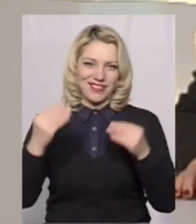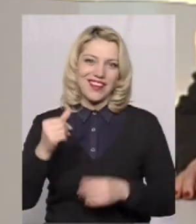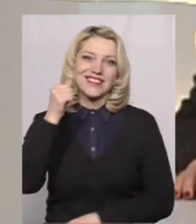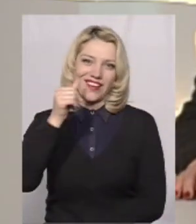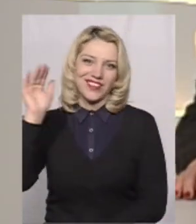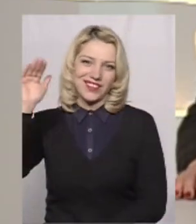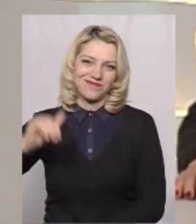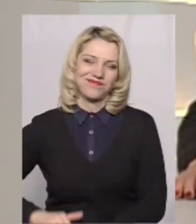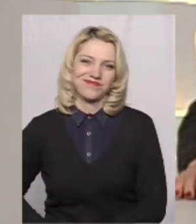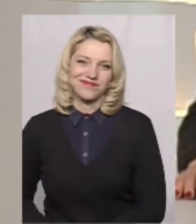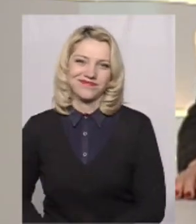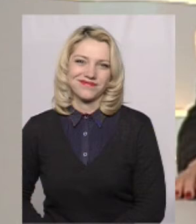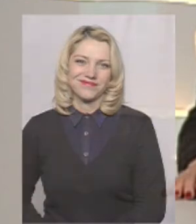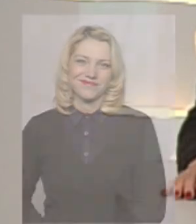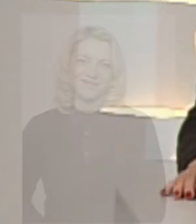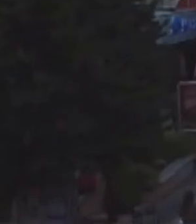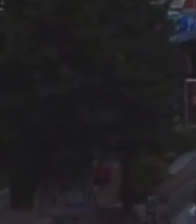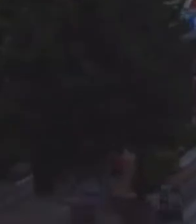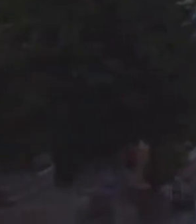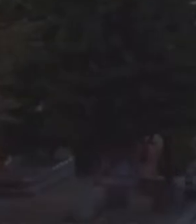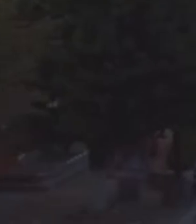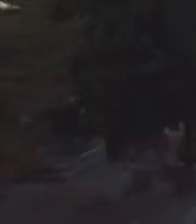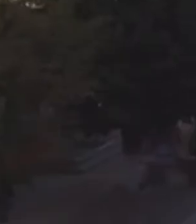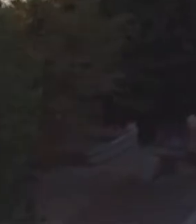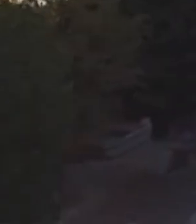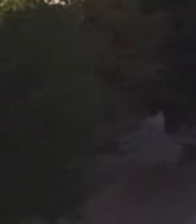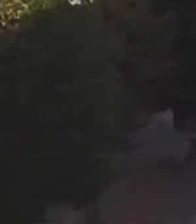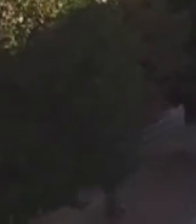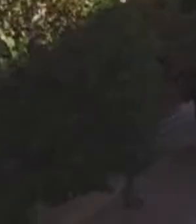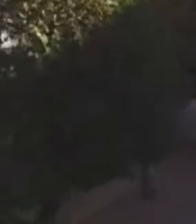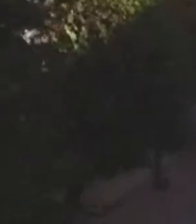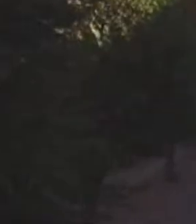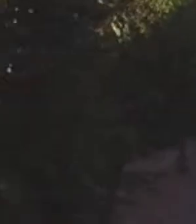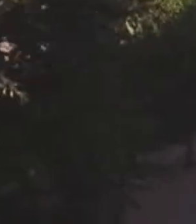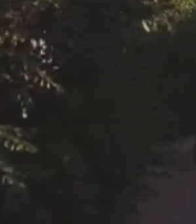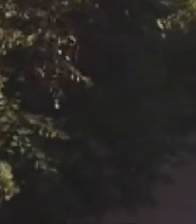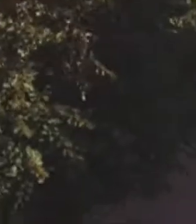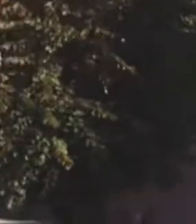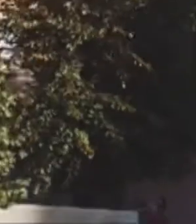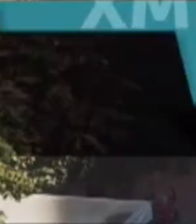завтра. На все добре. Дякую. Дякую. Дякую. Дякую.